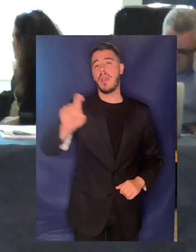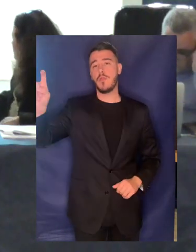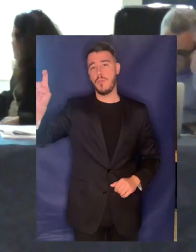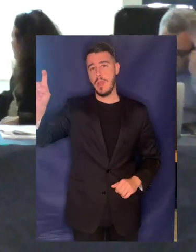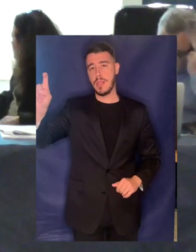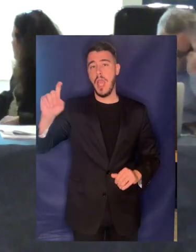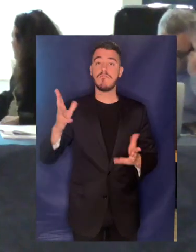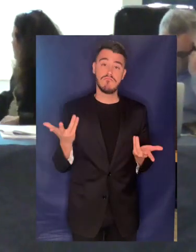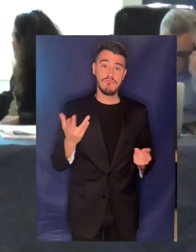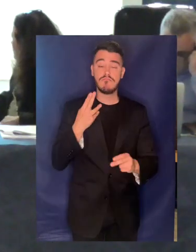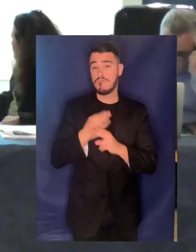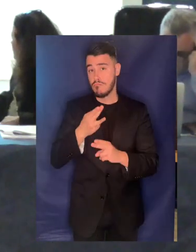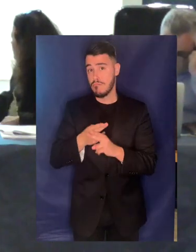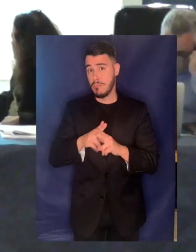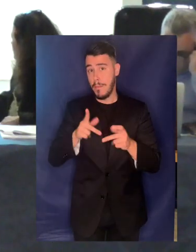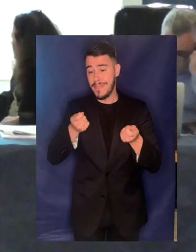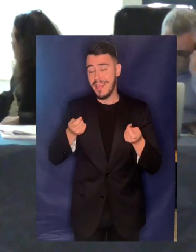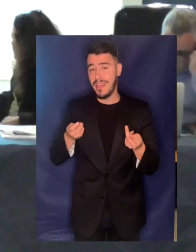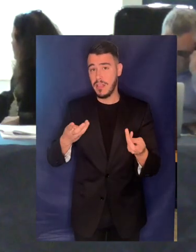είναι ένα ακρίσιμο